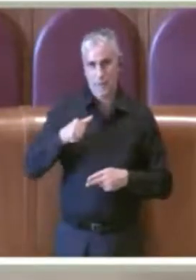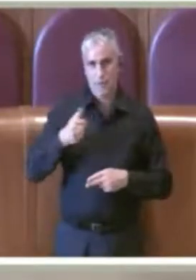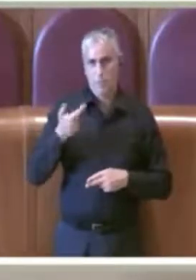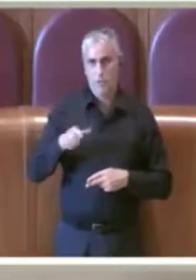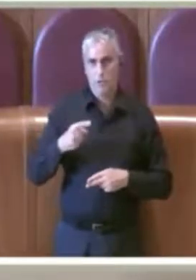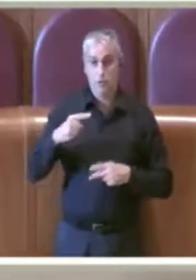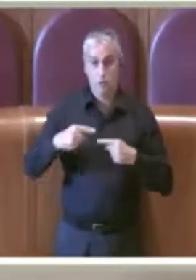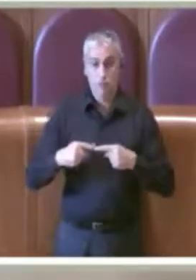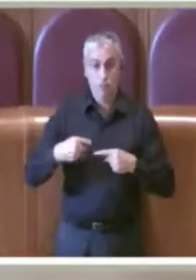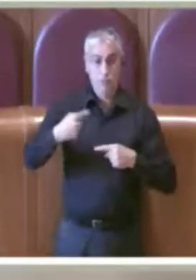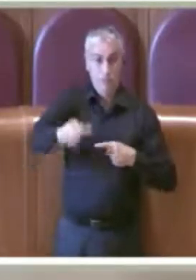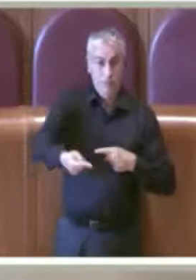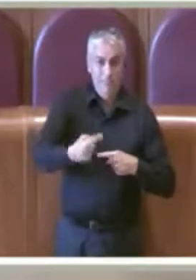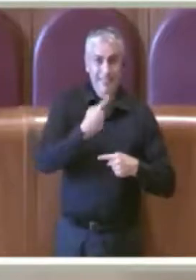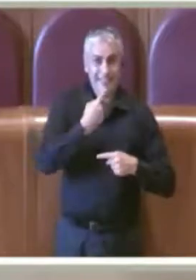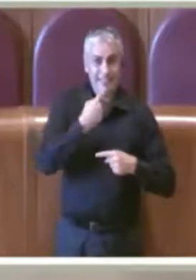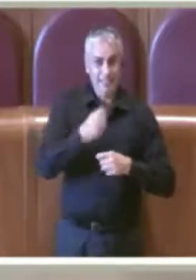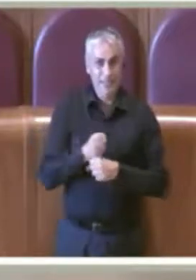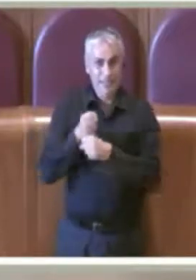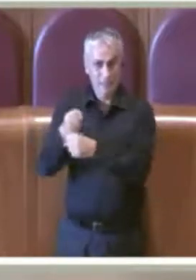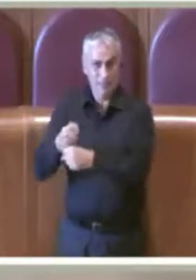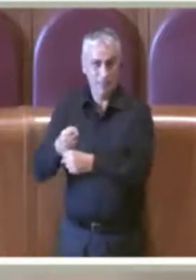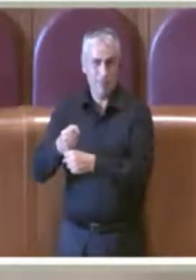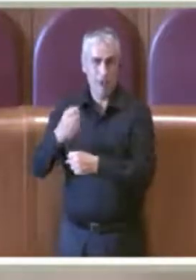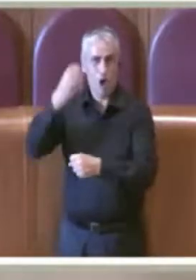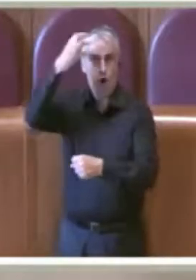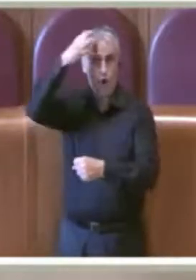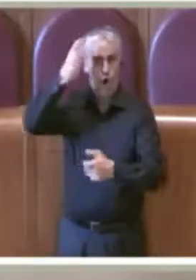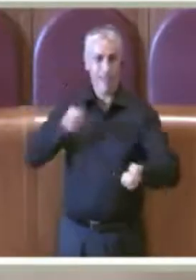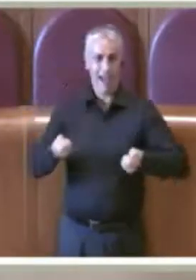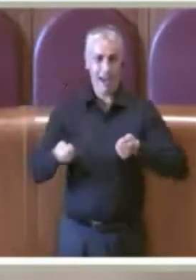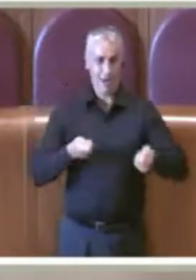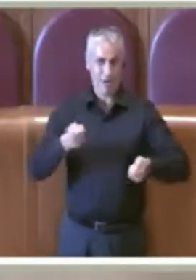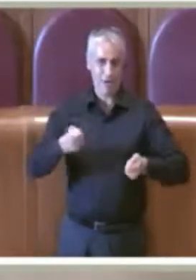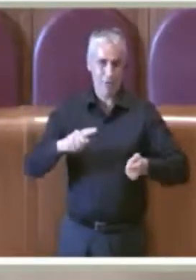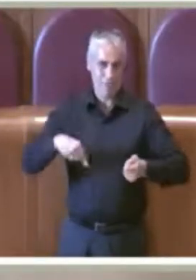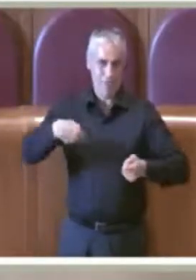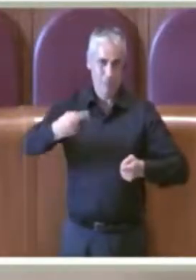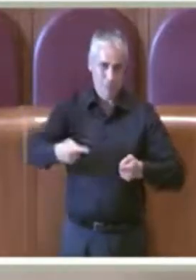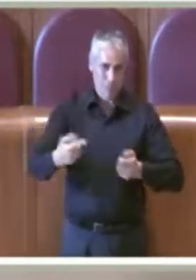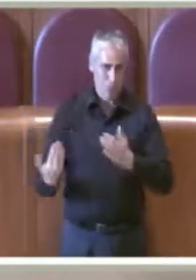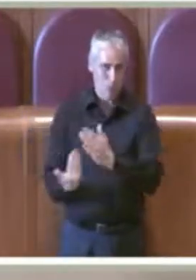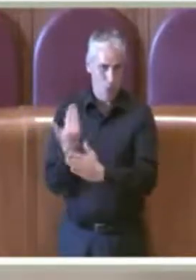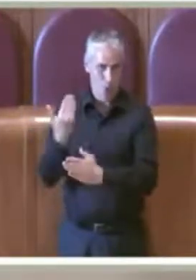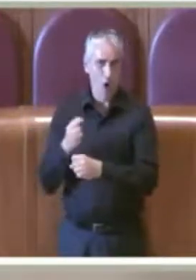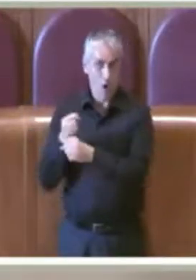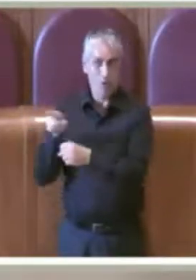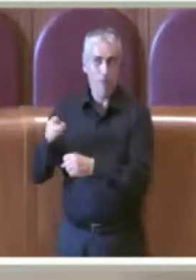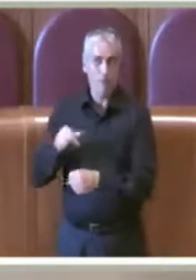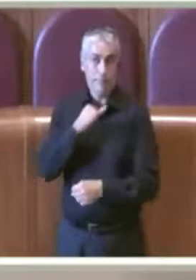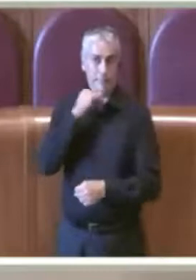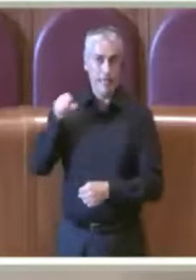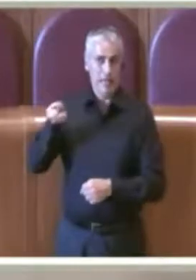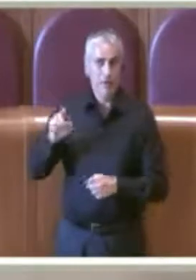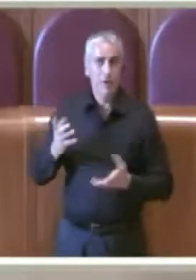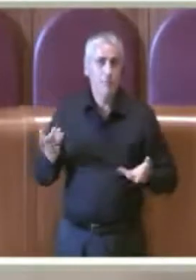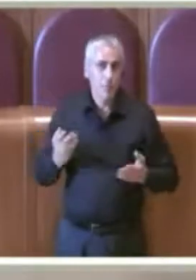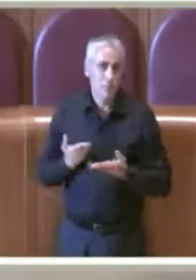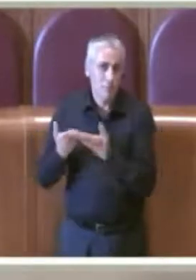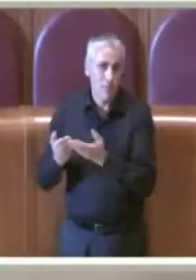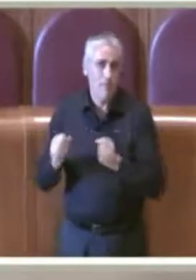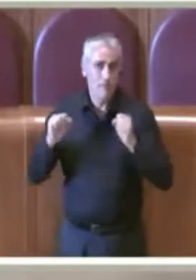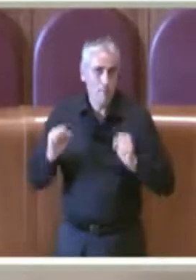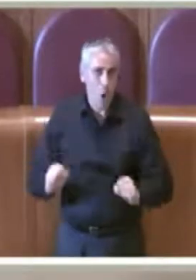l'onore e l'onere di andare a governare la città nei prossimi anni e appunto è una possibilità in più per